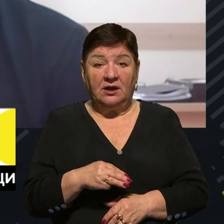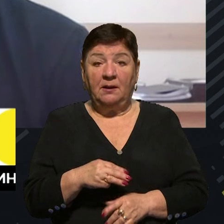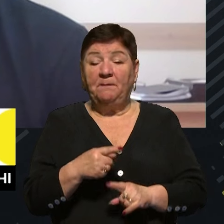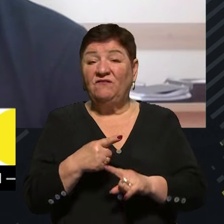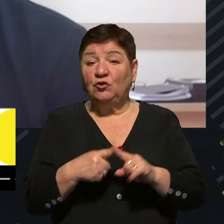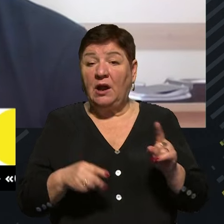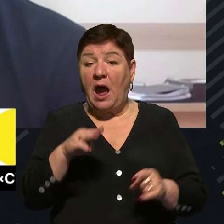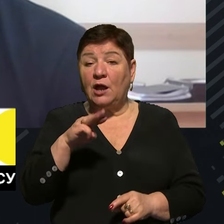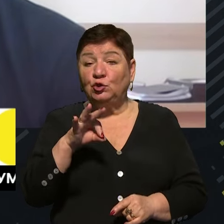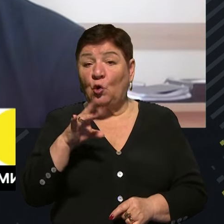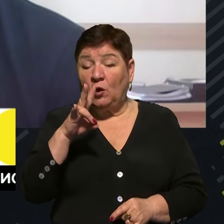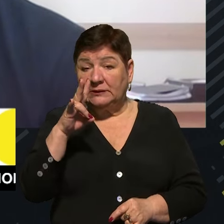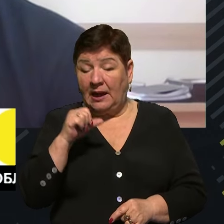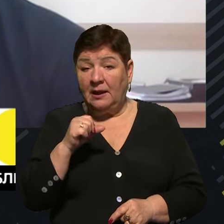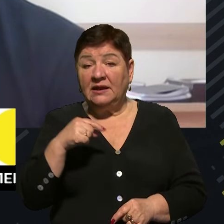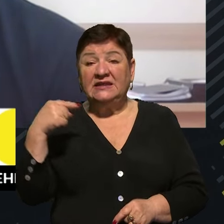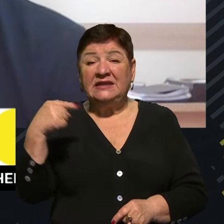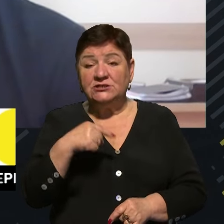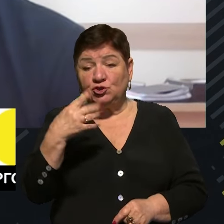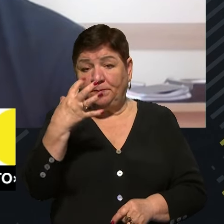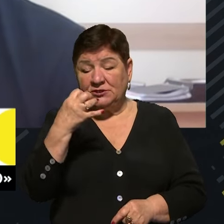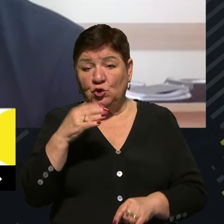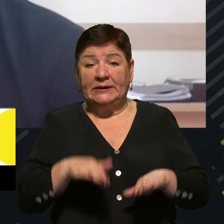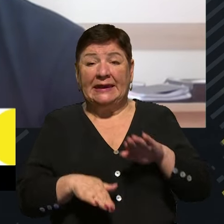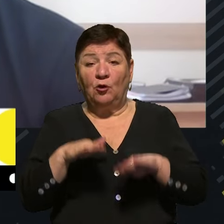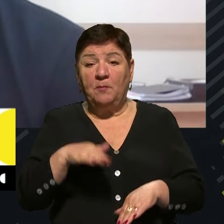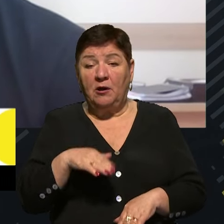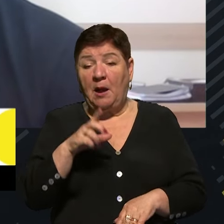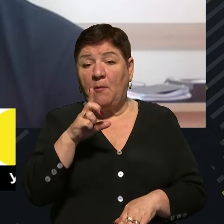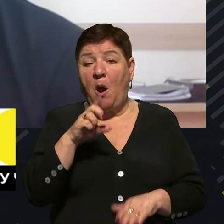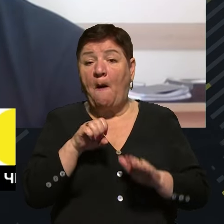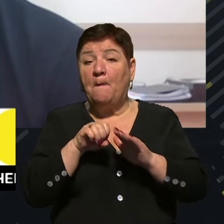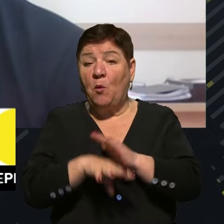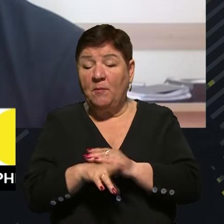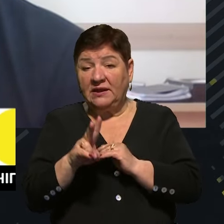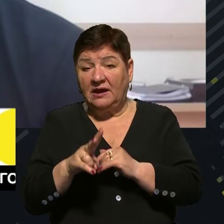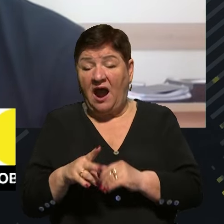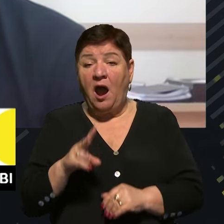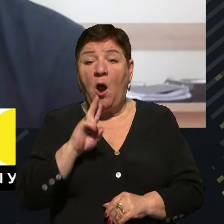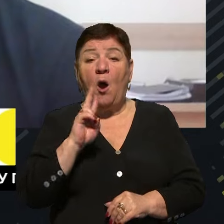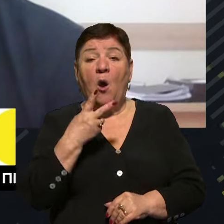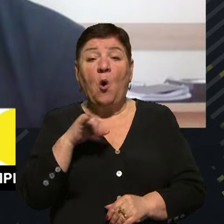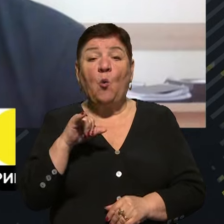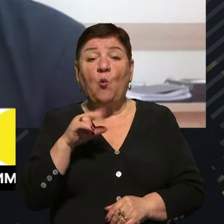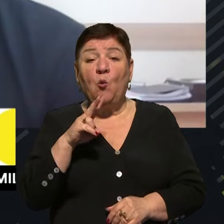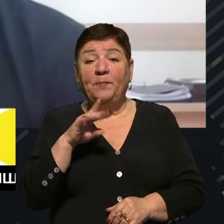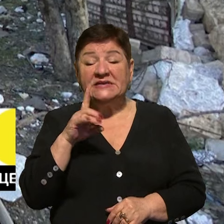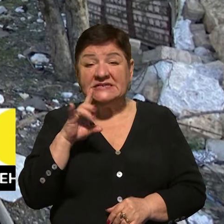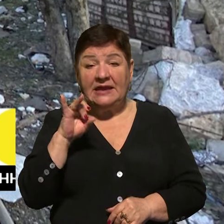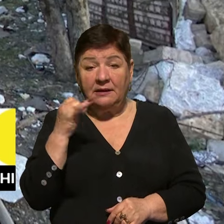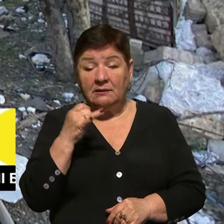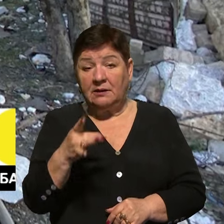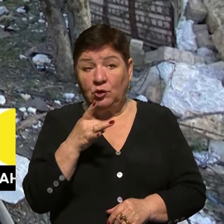Півторатонної 1500-кілограмової бомби, яка дійсно була застосована в Купенському районі. Від удару